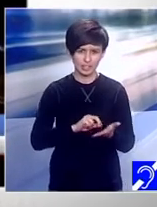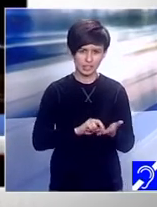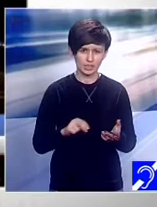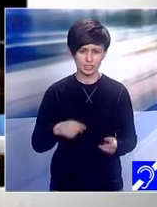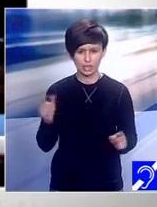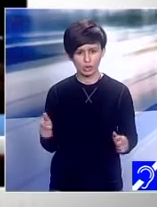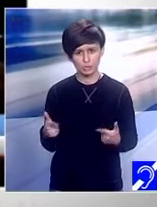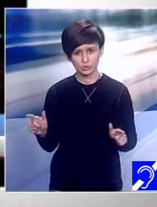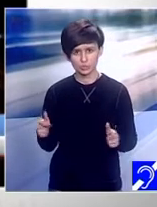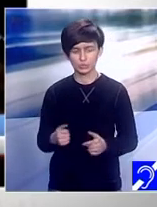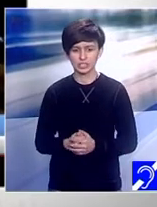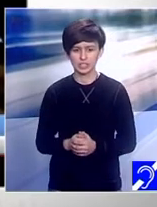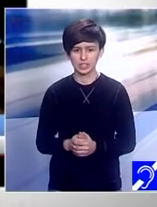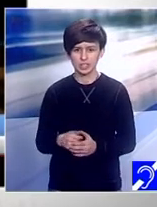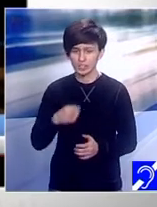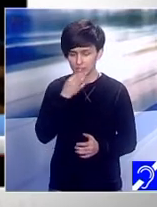-o.